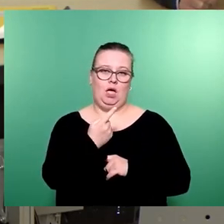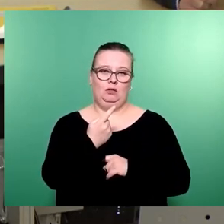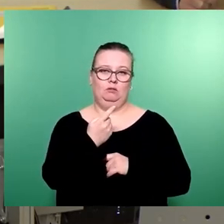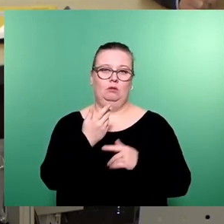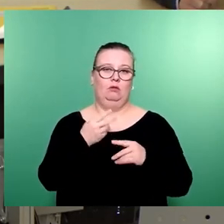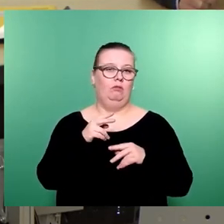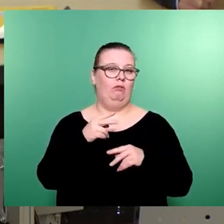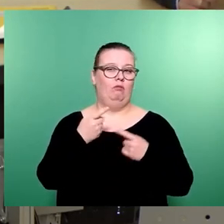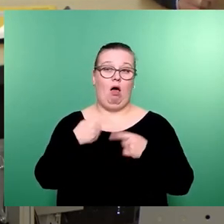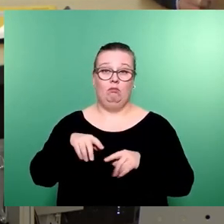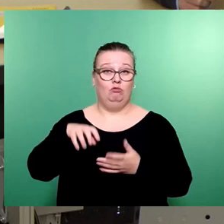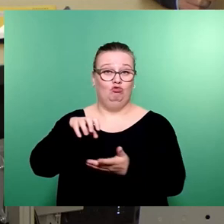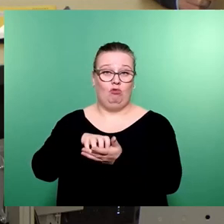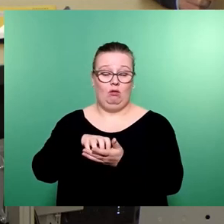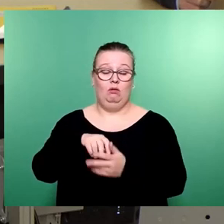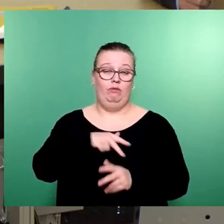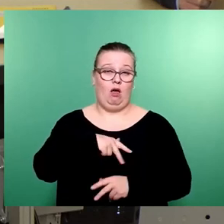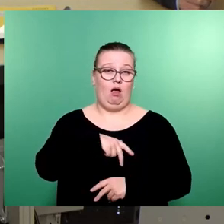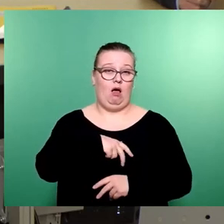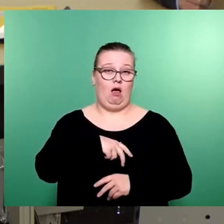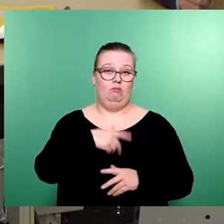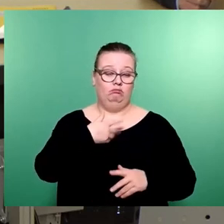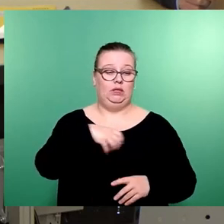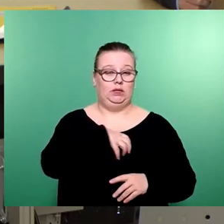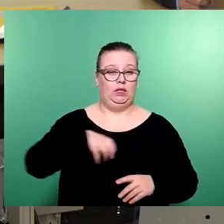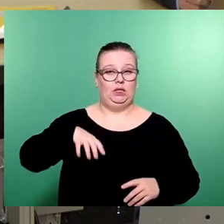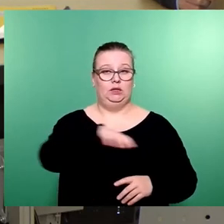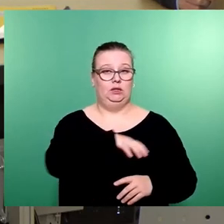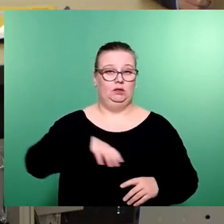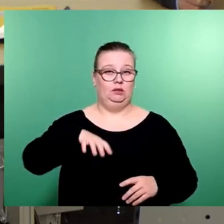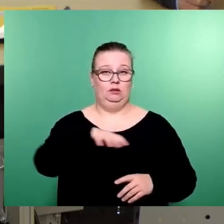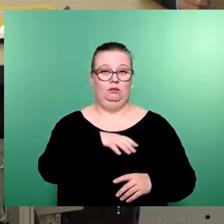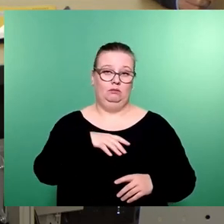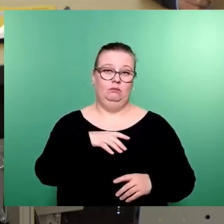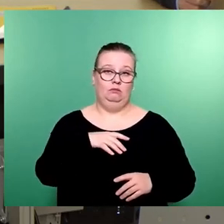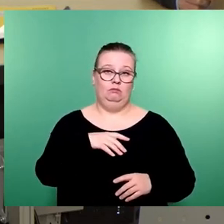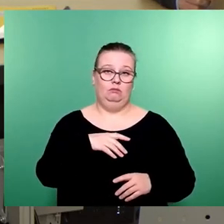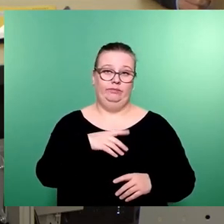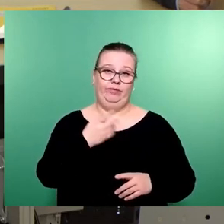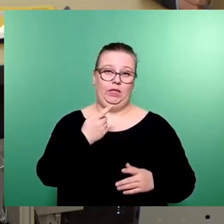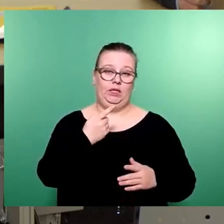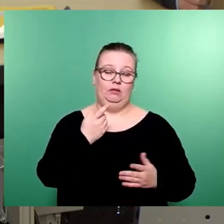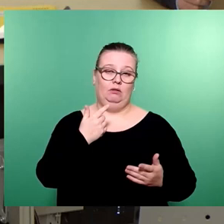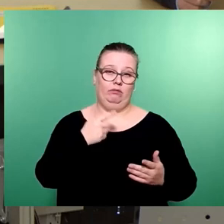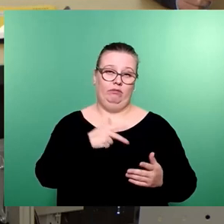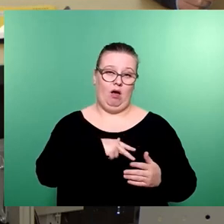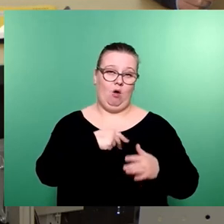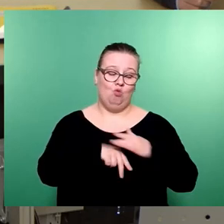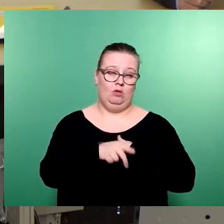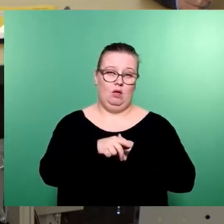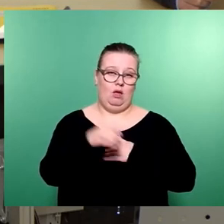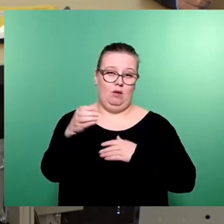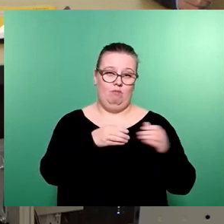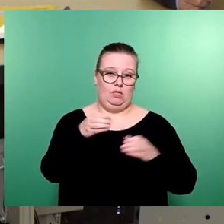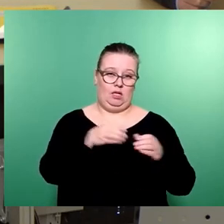Städten der gemeindliche Vollzugsdienst, unser gemeindlicher Vollzugsdienst deutlich personell unterbesetzt